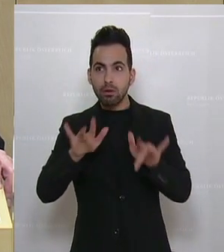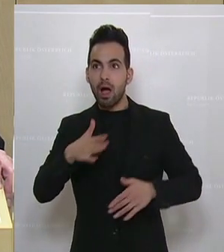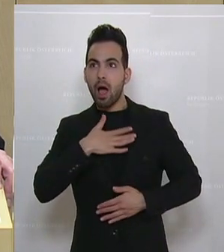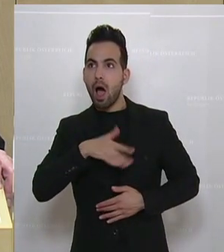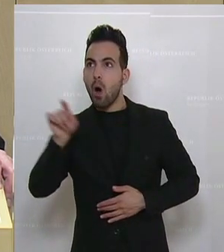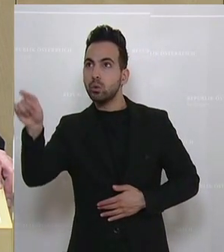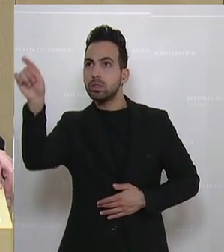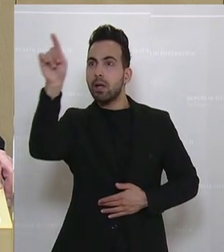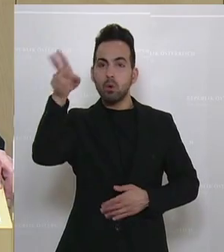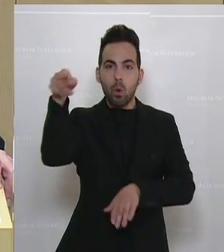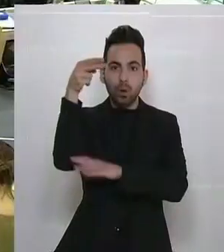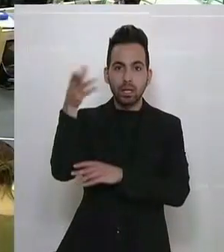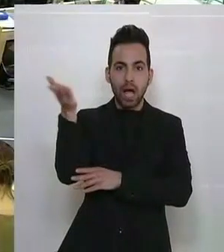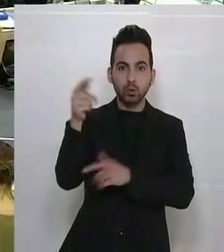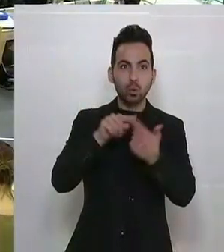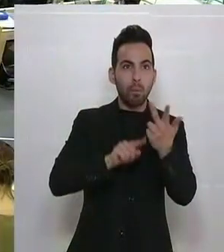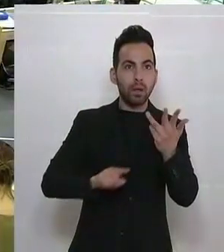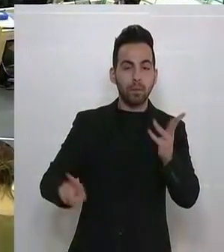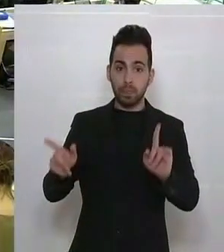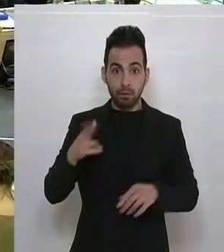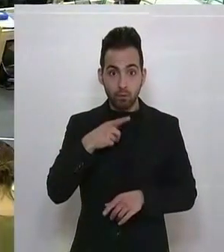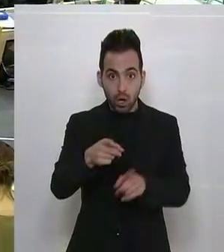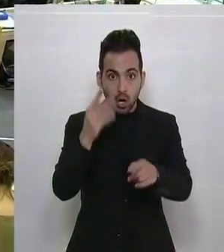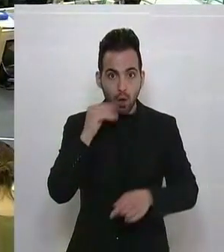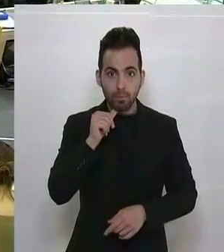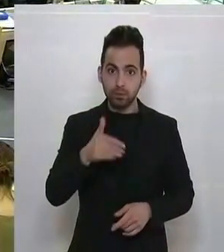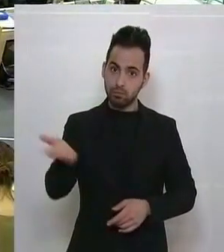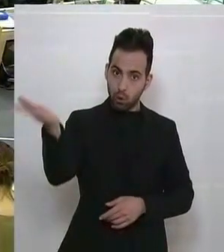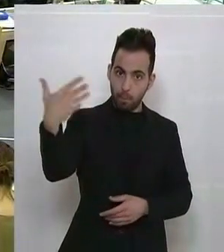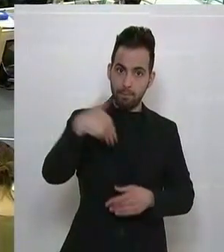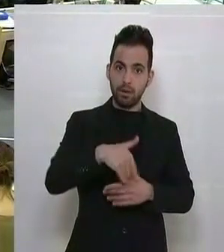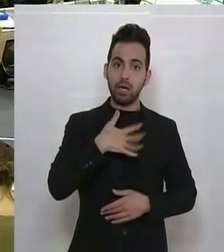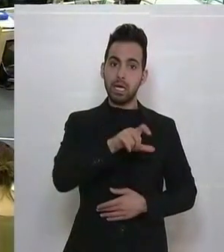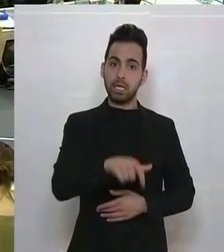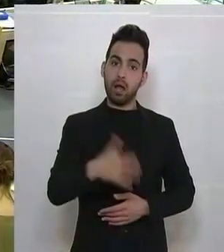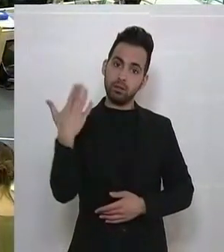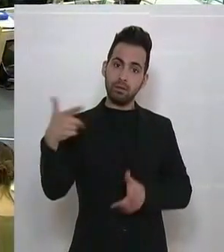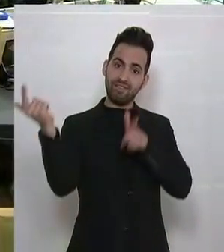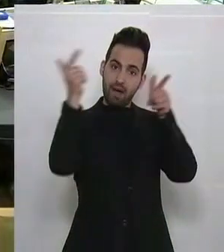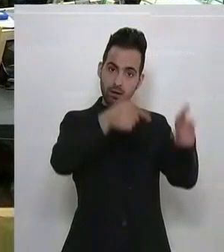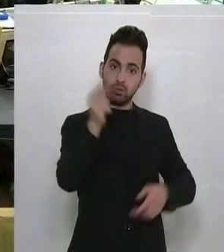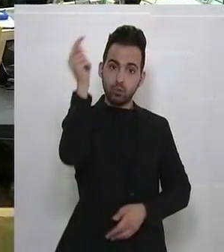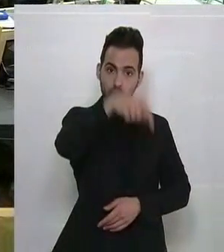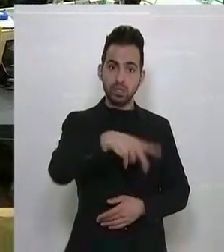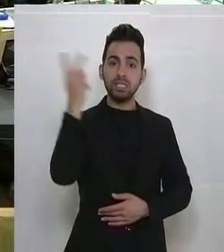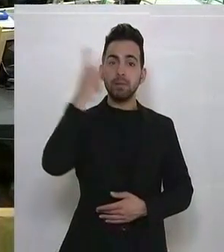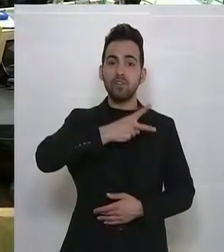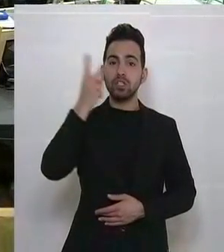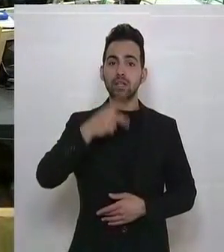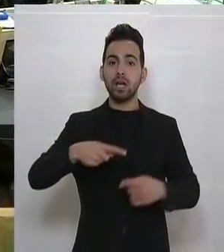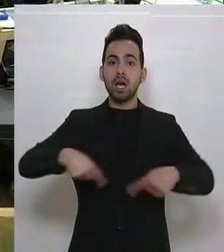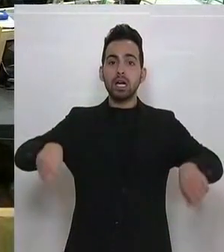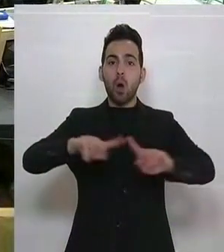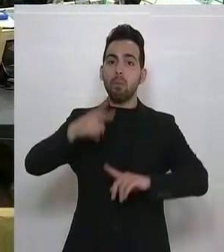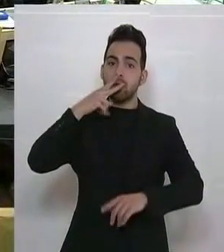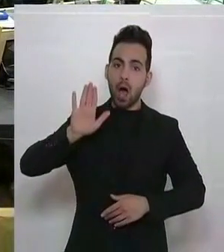Gastronomie und Hotellerie haben. Wer es nicht glaubt, ich lade ihn ein, kann mit mir gerne nach Italien fahren. Da haben sie selbstverständlich Raucherräume in